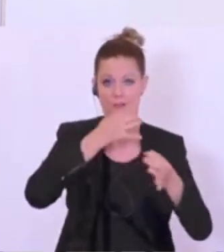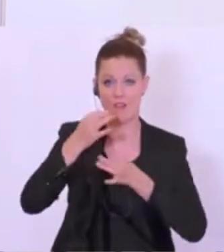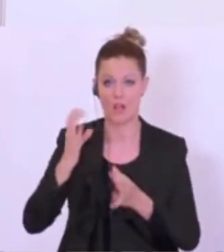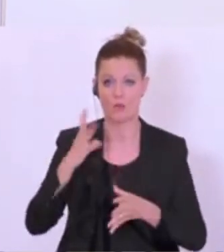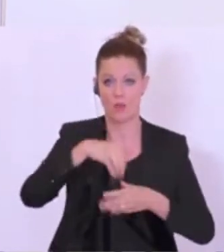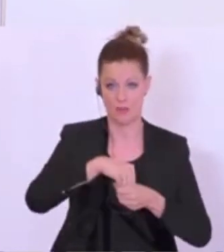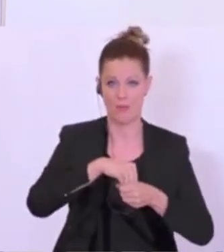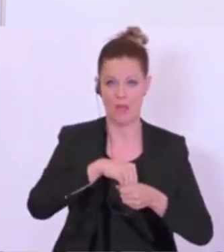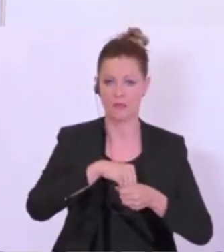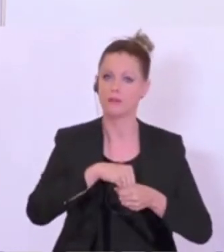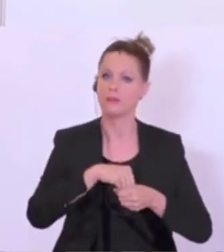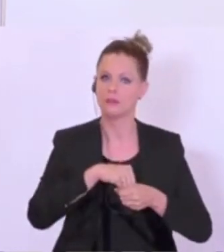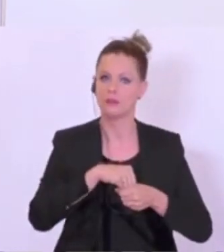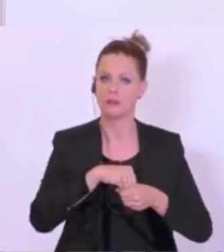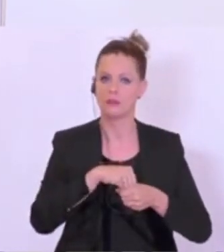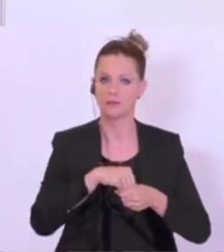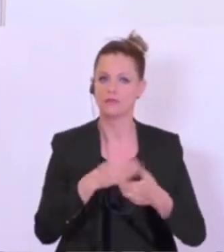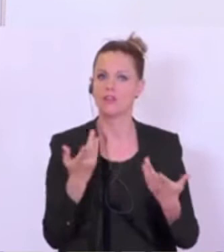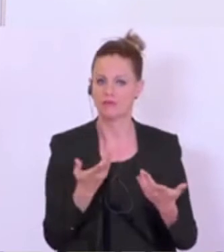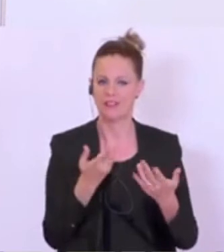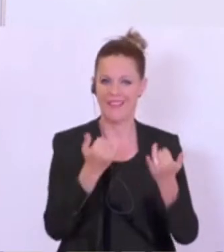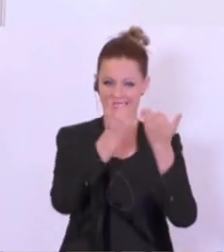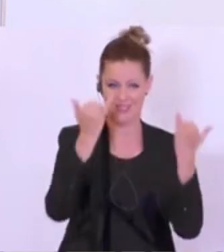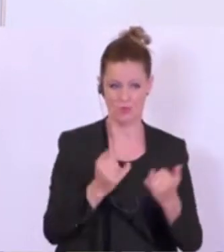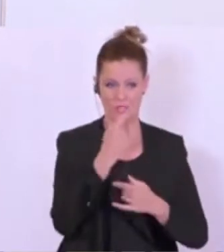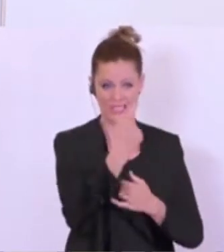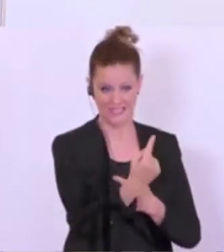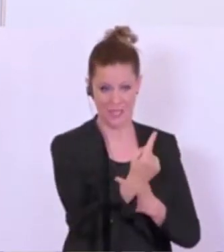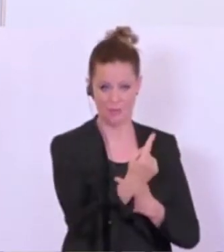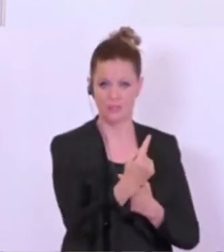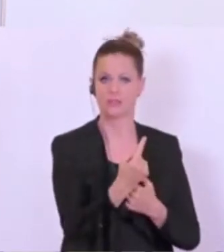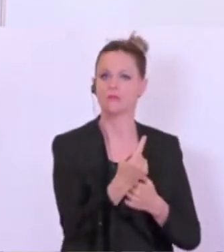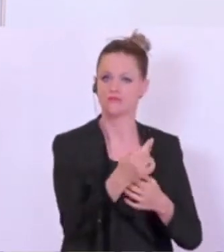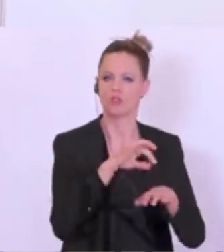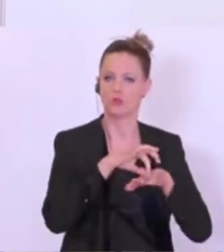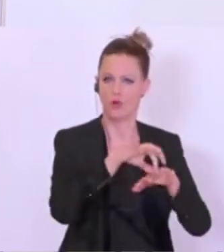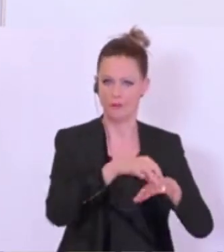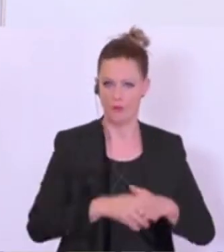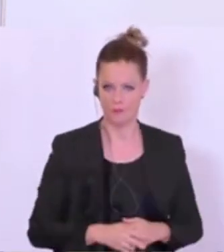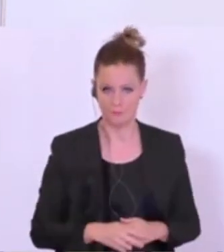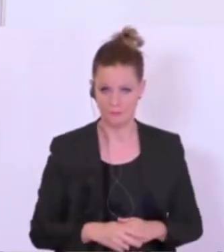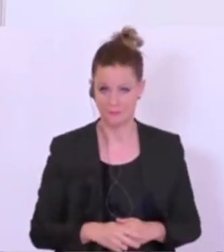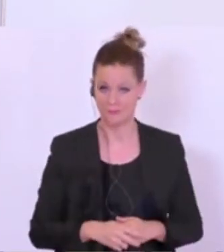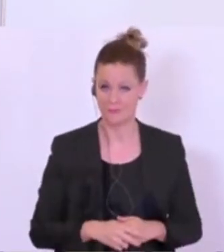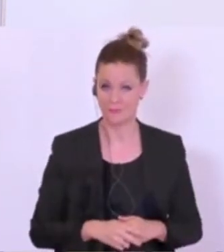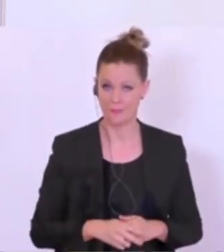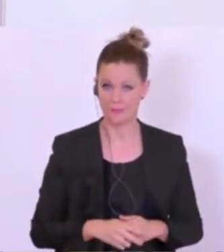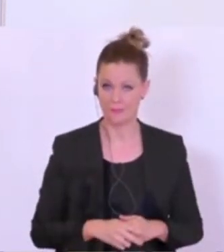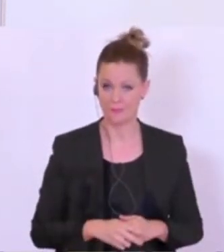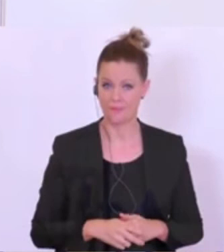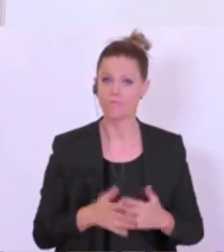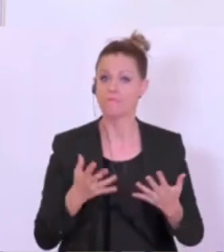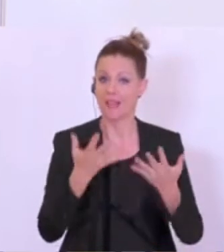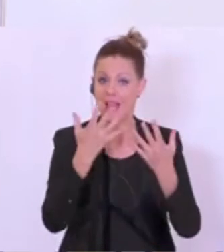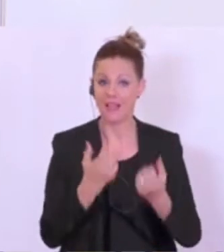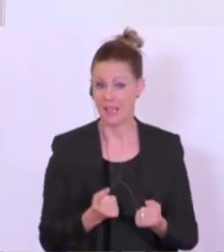die von Kamas in Research and Identity durchgeführt wurde. Aus der Befragung geht heraus, was wir eigentlich zum Teil schon erwartet